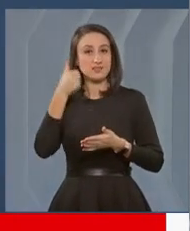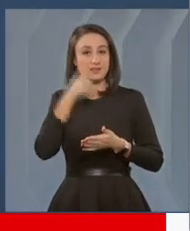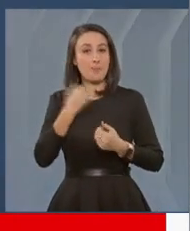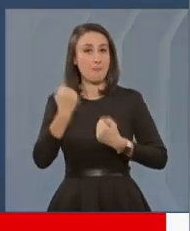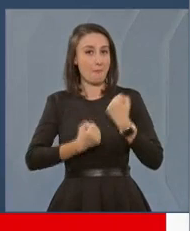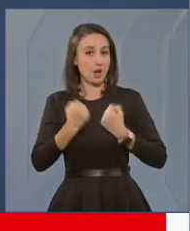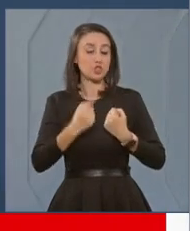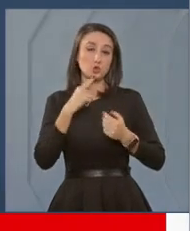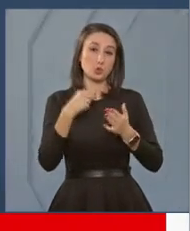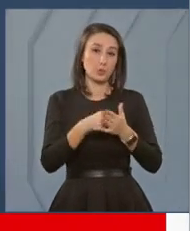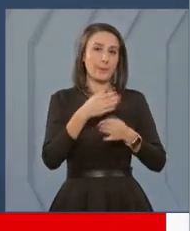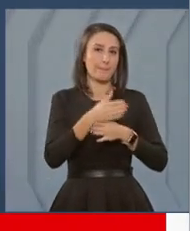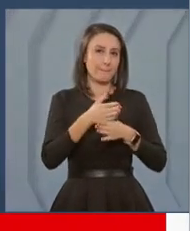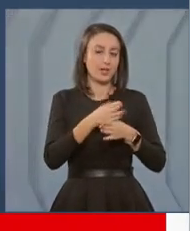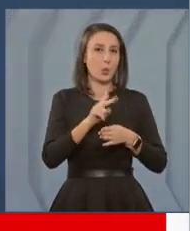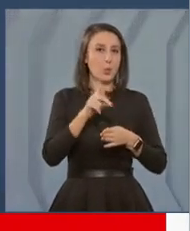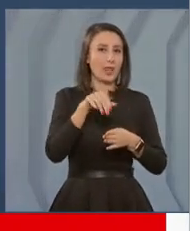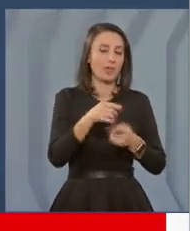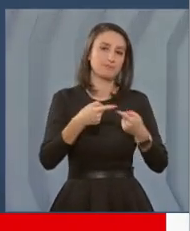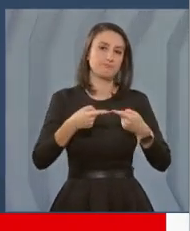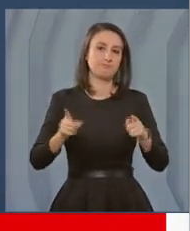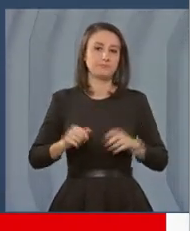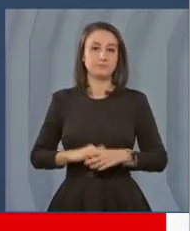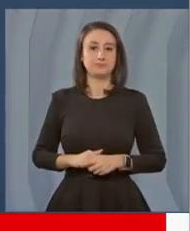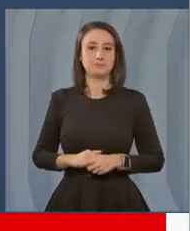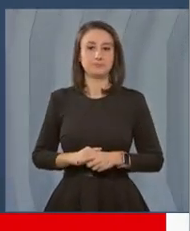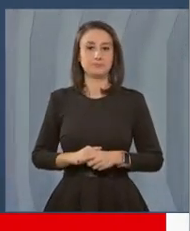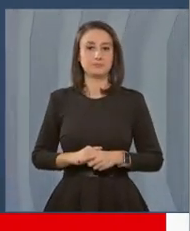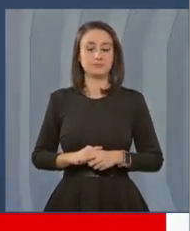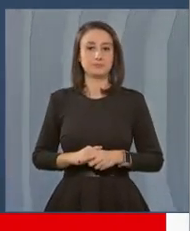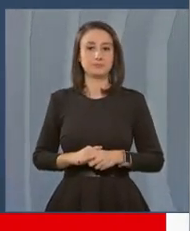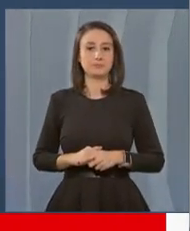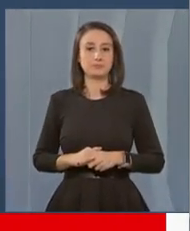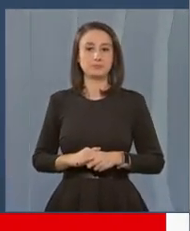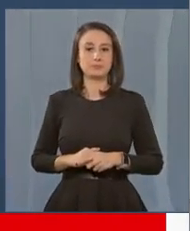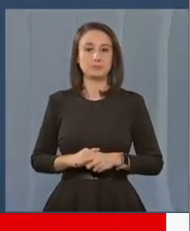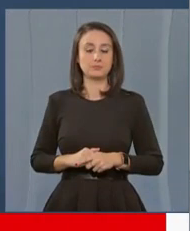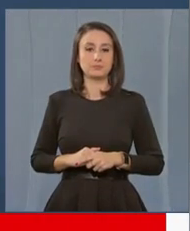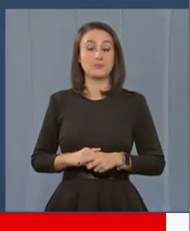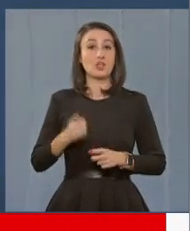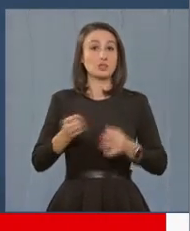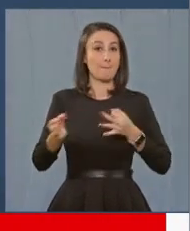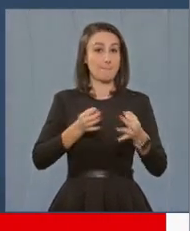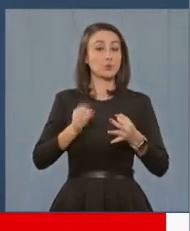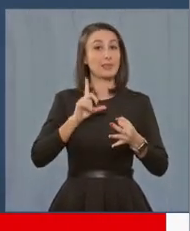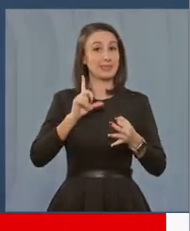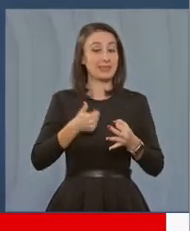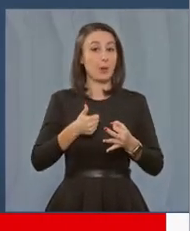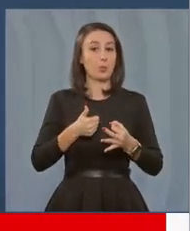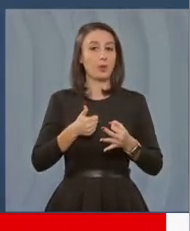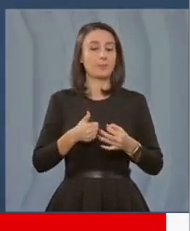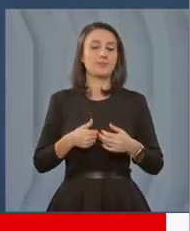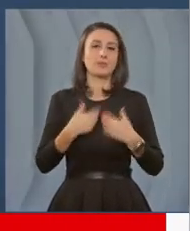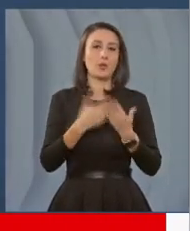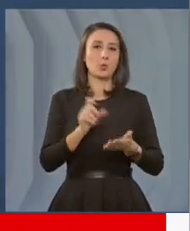automobil, dar își cumpără pâine, carne, uleg și așa mai departe. Deci această măsură ar trebui, dacă se dau